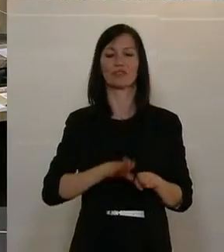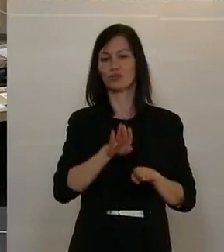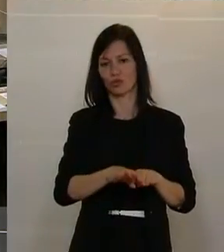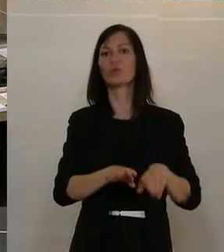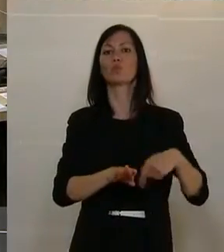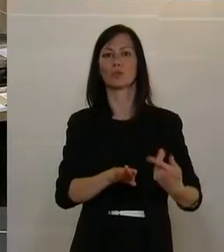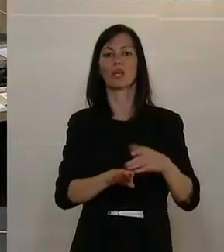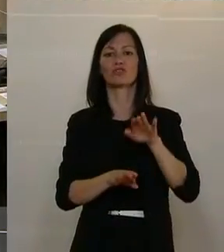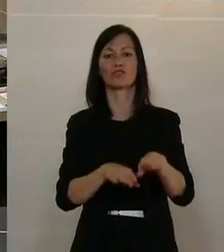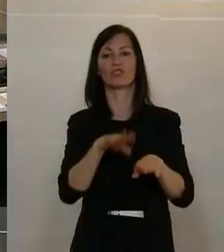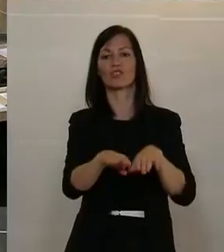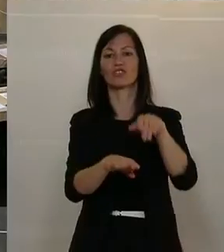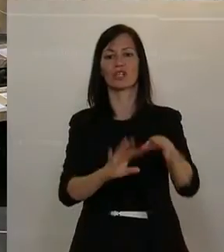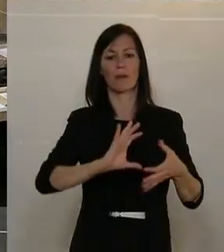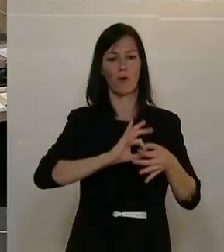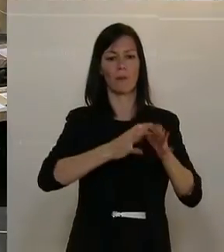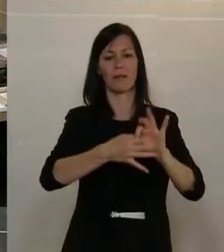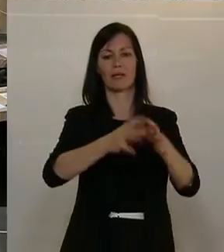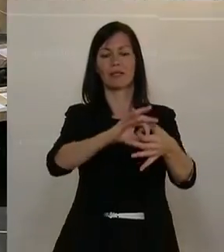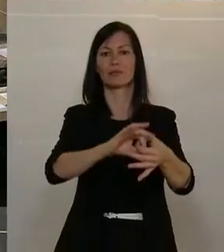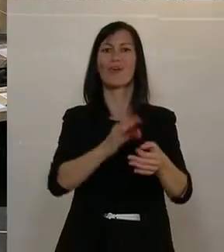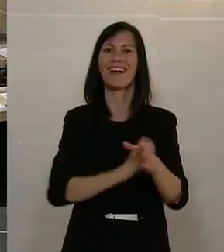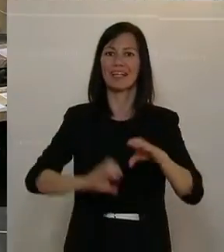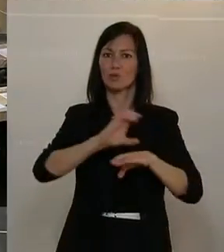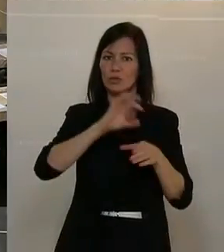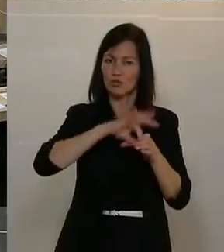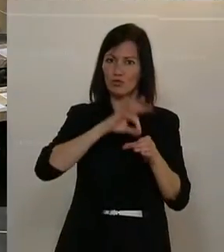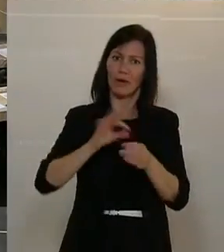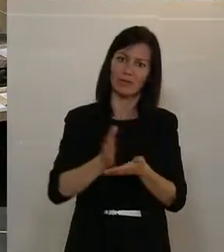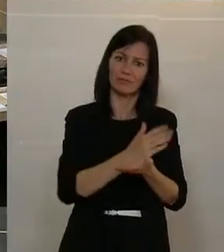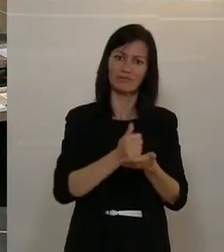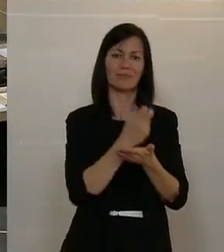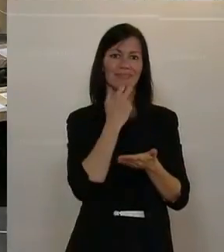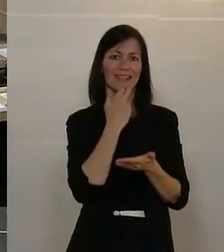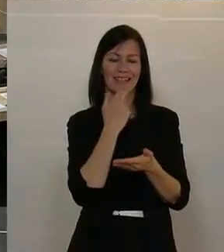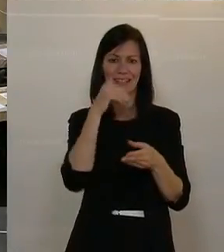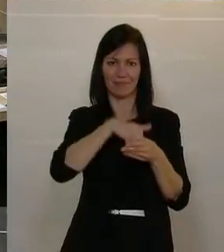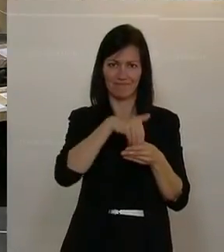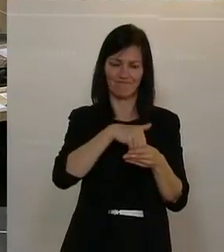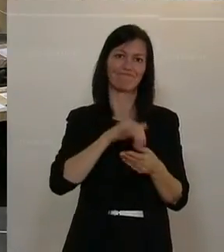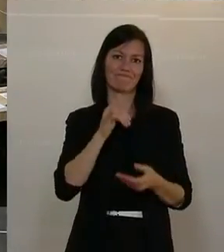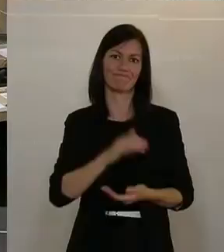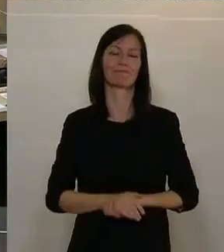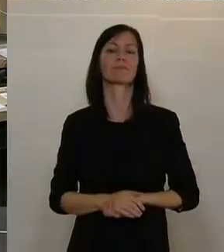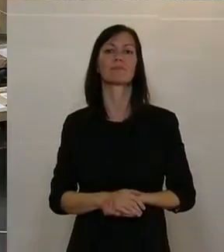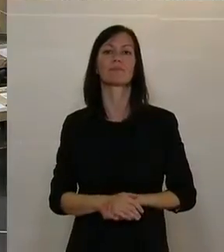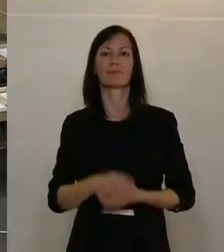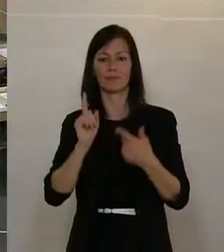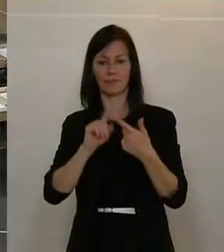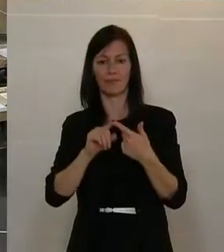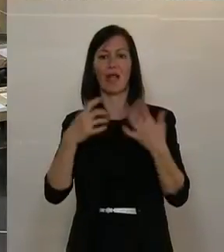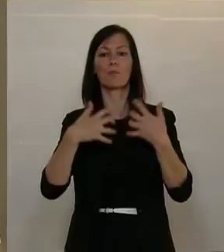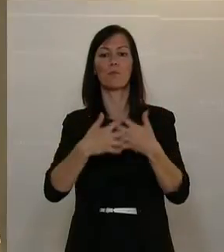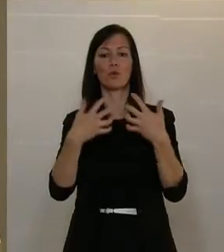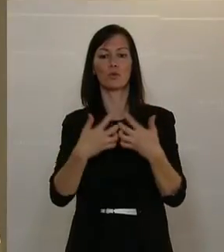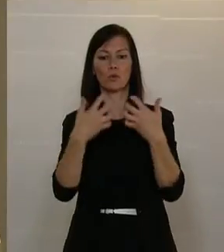Kette, die hier zu einer Ressourceneffizienz und auch einem geringeren Einsatz an Energie und Material führt. Der zweite Schritt ist das Produktdesign.